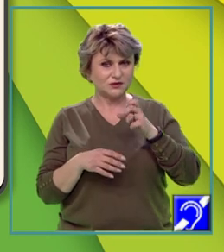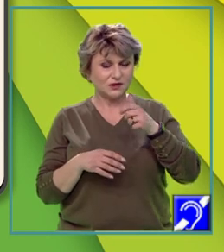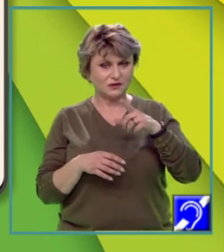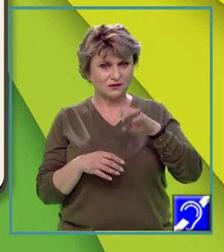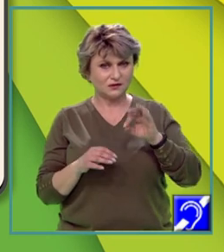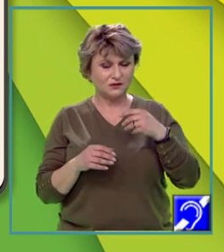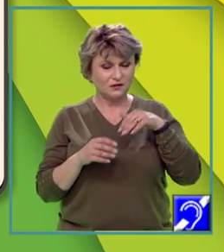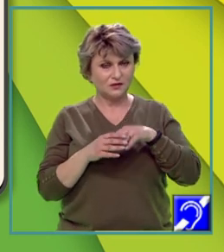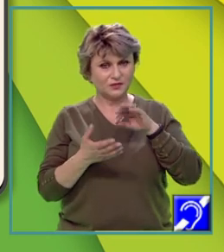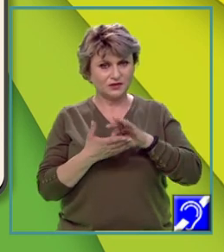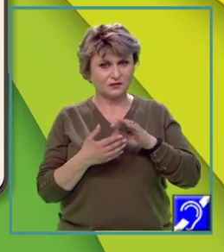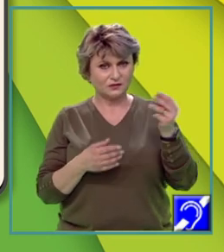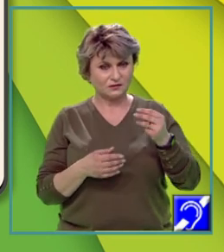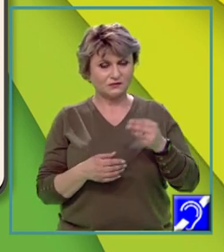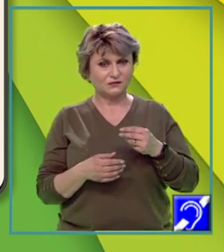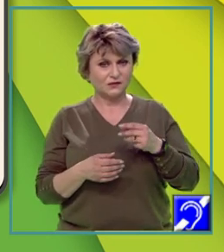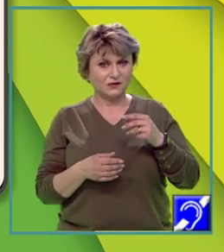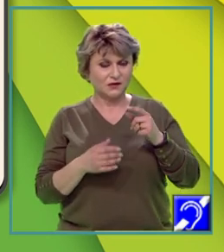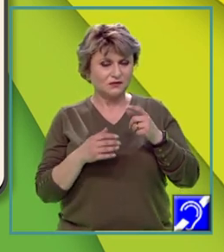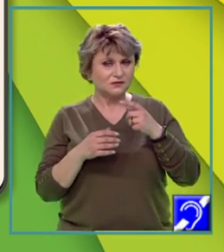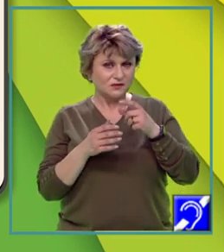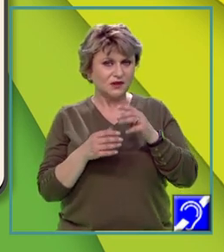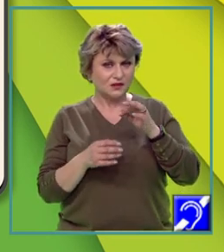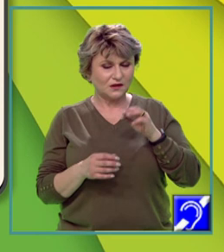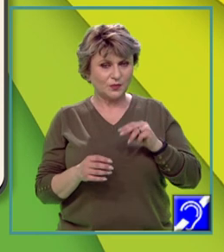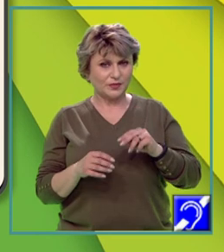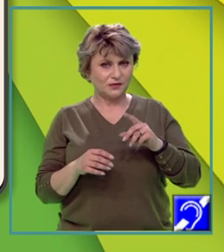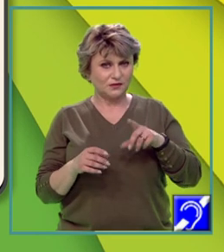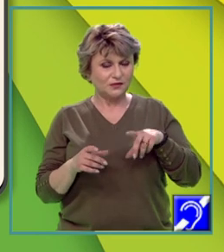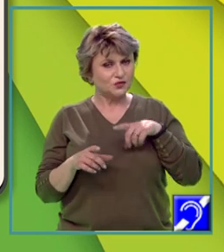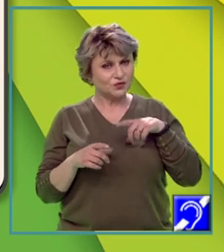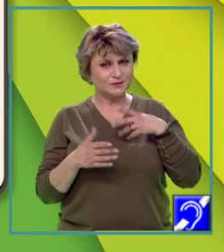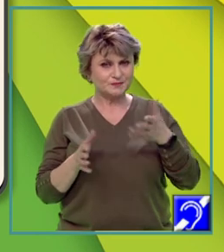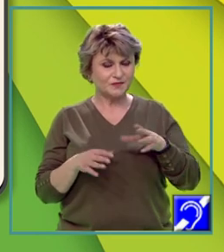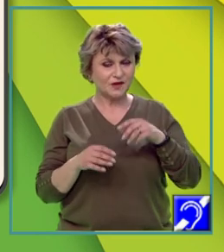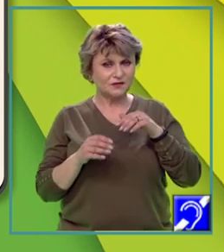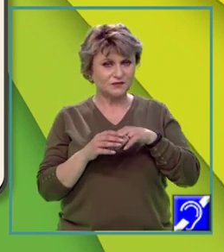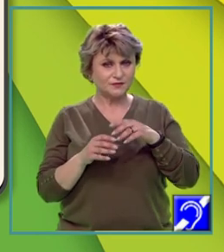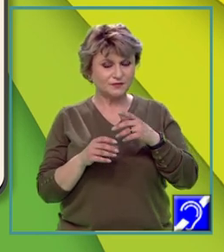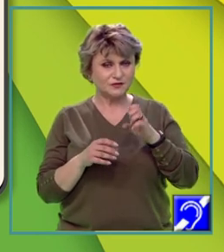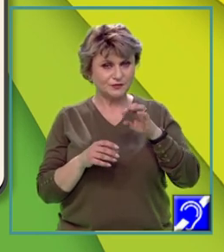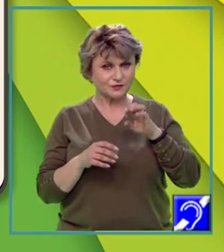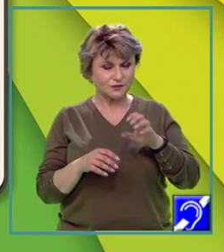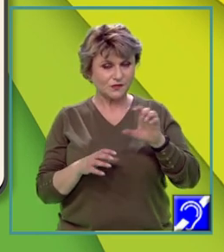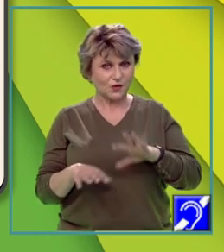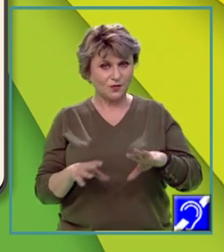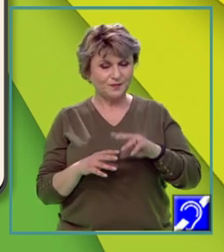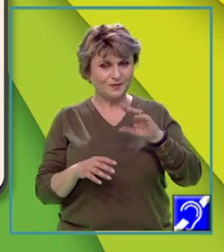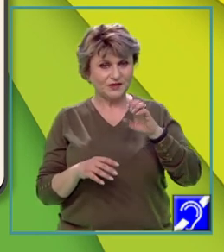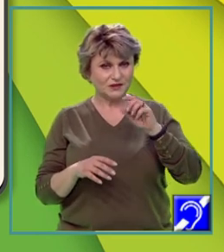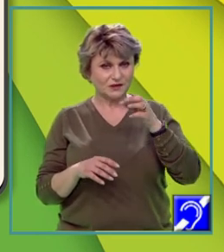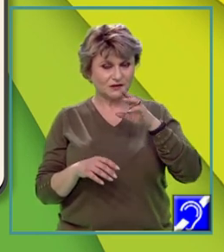În prezent, peisajele de tip cerealier fiind predominante în estul Europei. Mediul mediteranean,